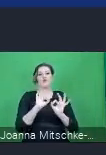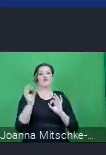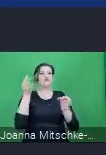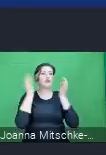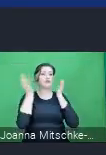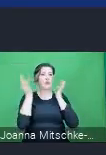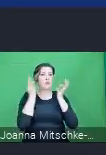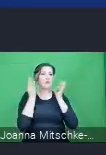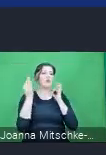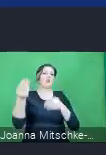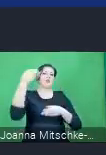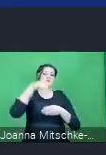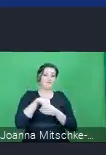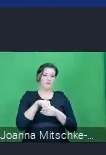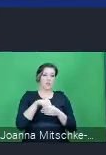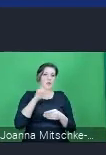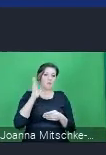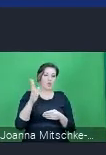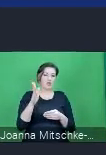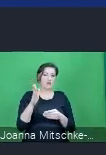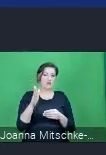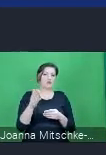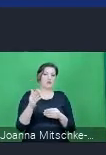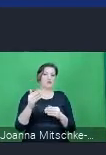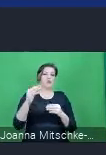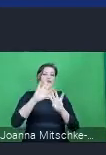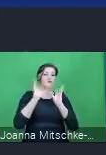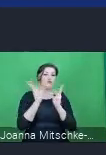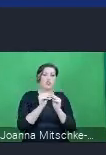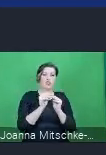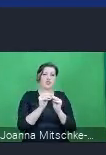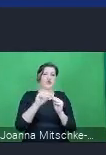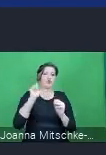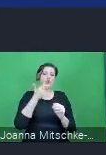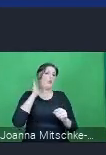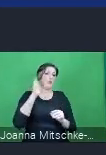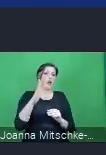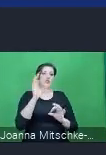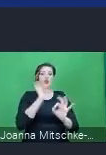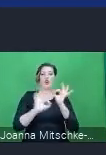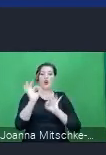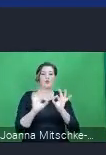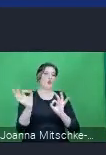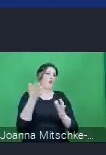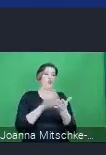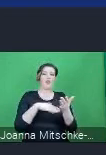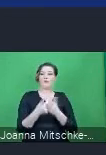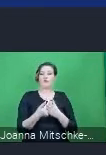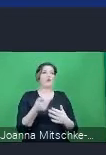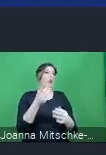termomodernizacyjnych, przedsięwzięć niskoemisyjnych lub przedsięwzięć remontowych, odnawialnych źródeł energii i